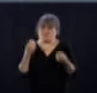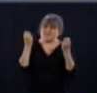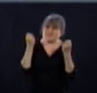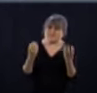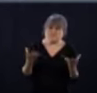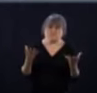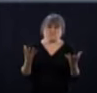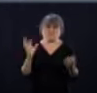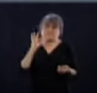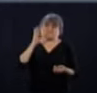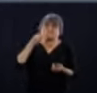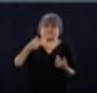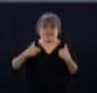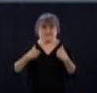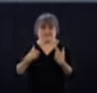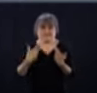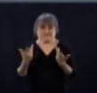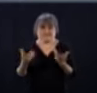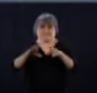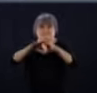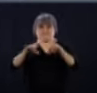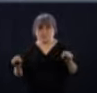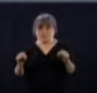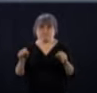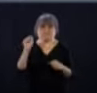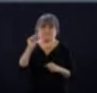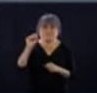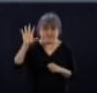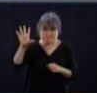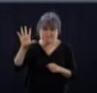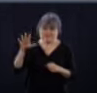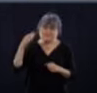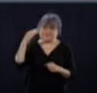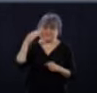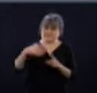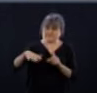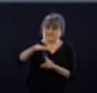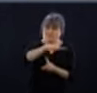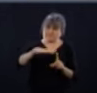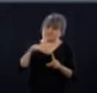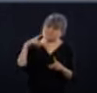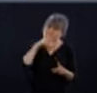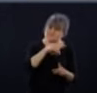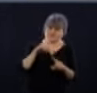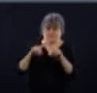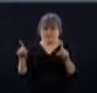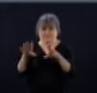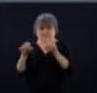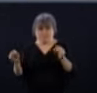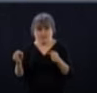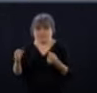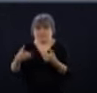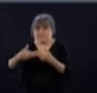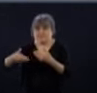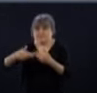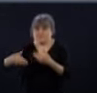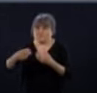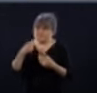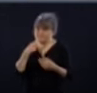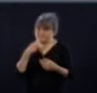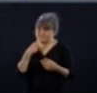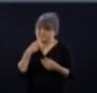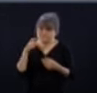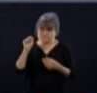trouver une façon de souligner, malgré le contexte difficile, votre diplomation, votre graduation, je pense entre autres aux finissants,